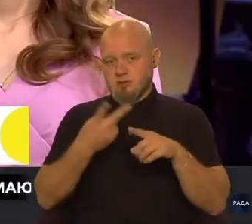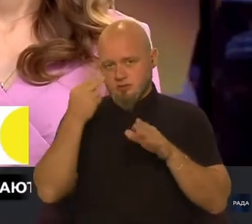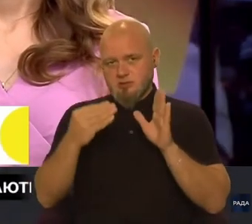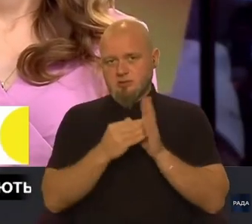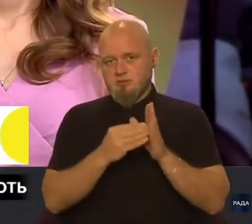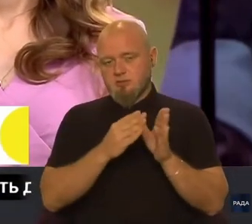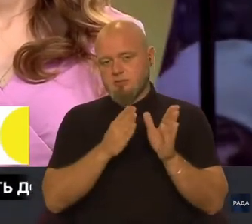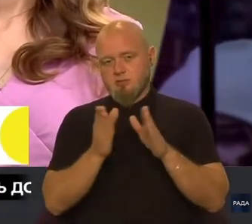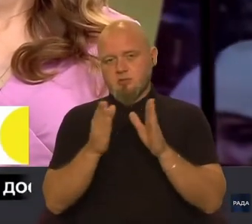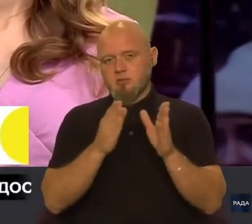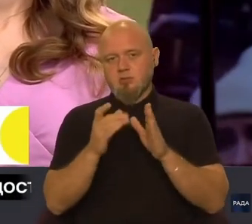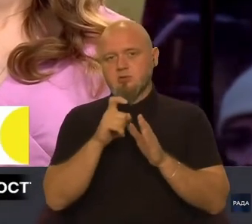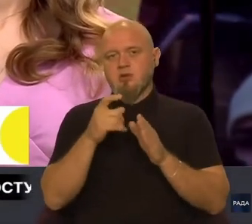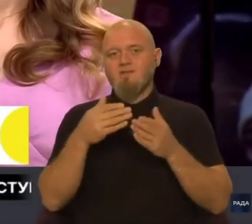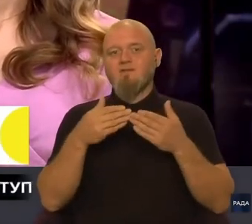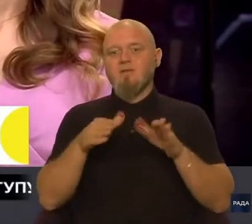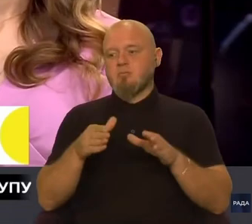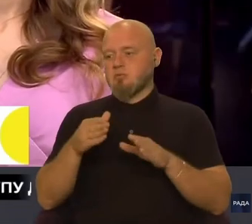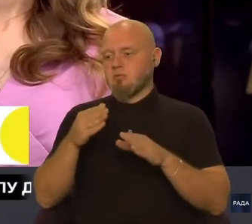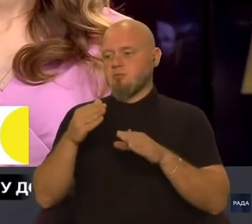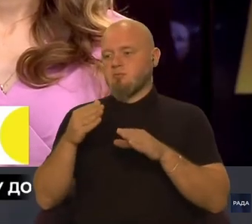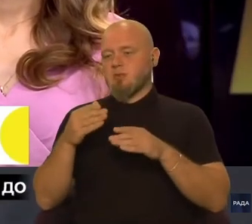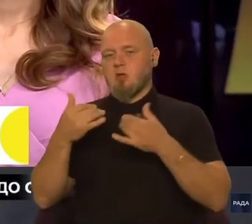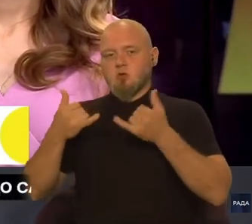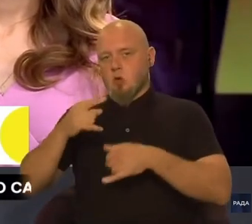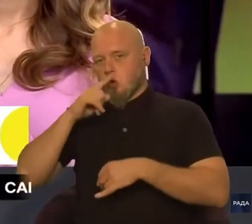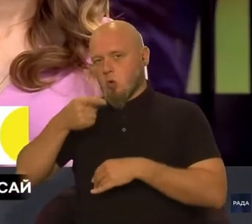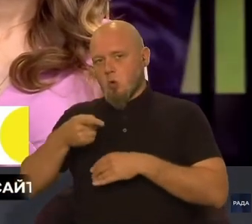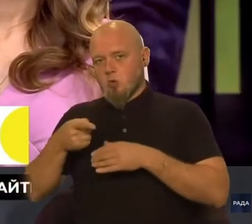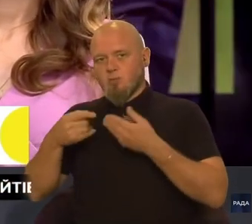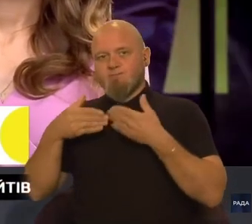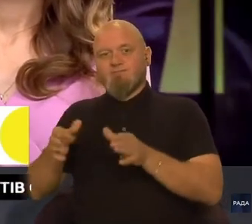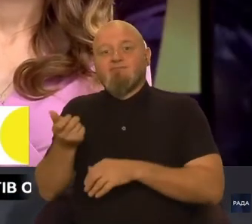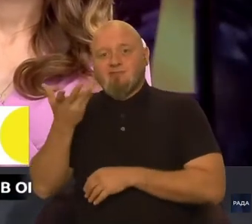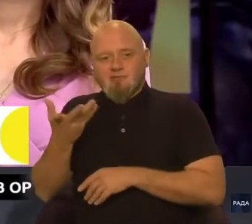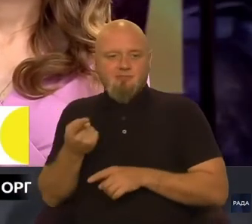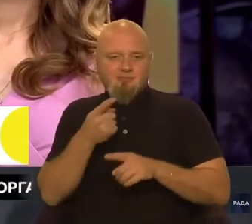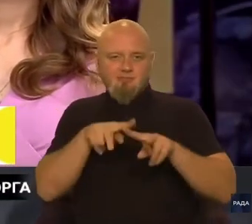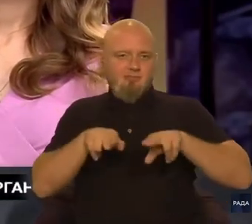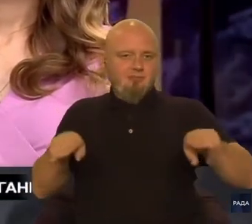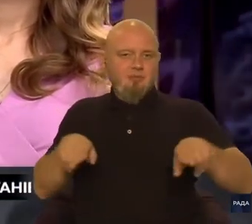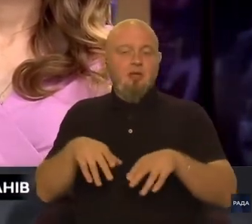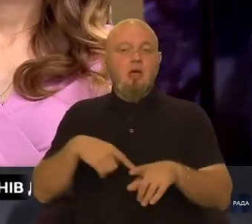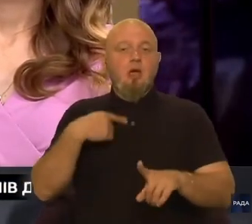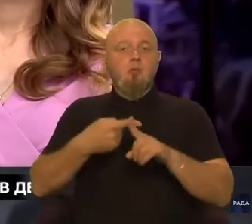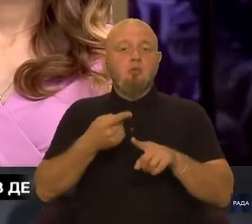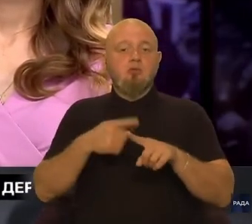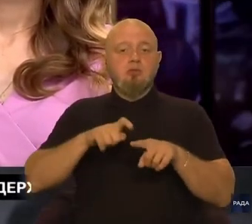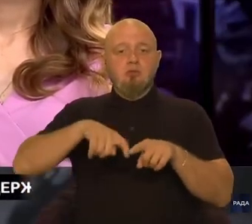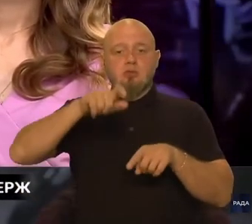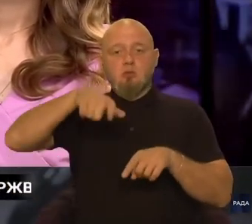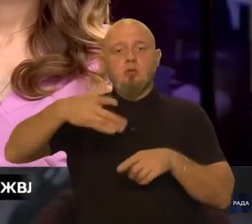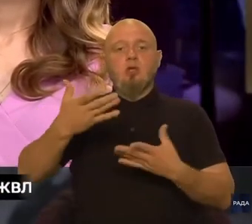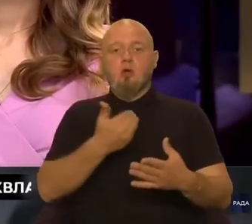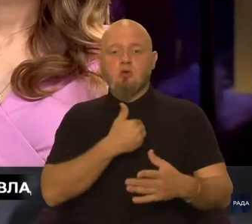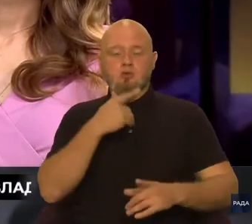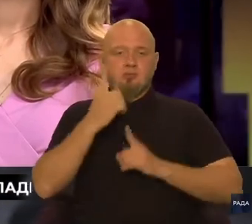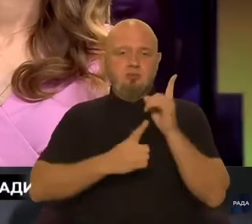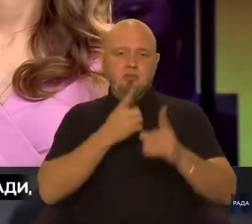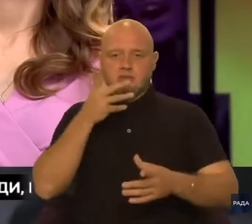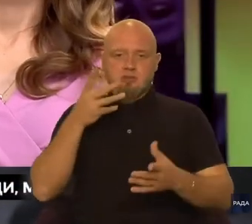кореспондуються з випуском цього року. Плюс ті люди, які ще захочуть змінити